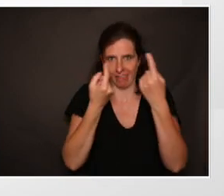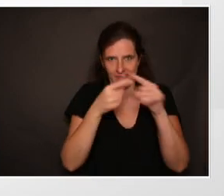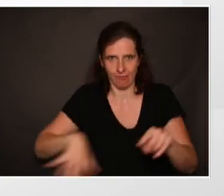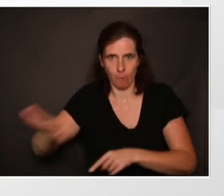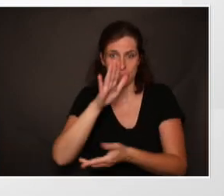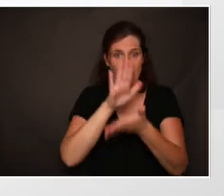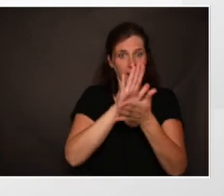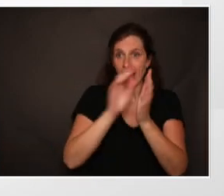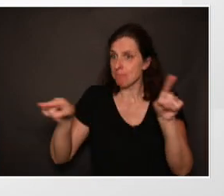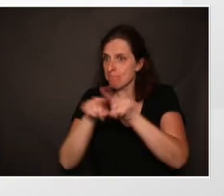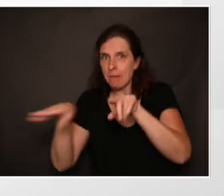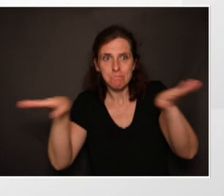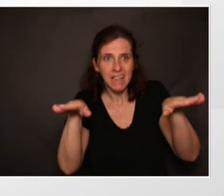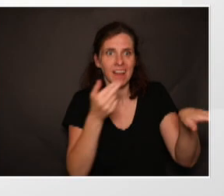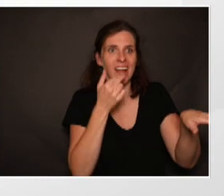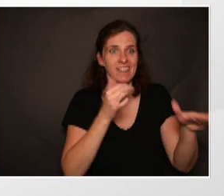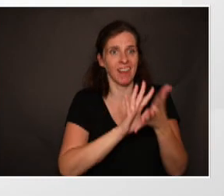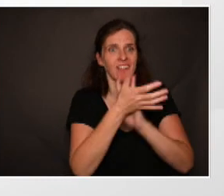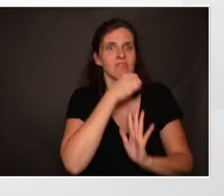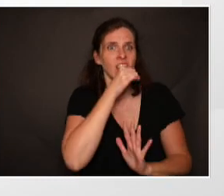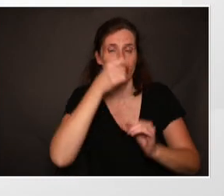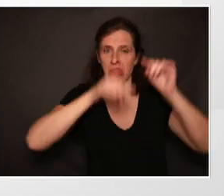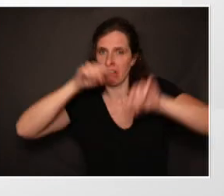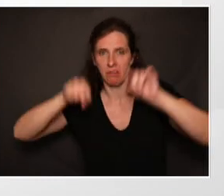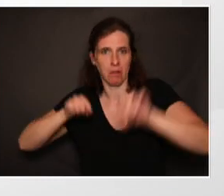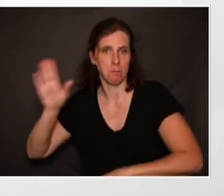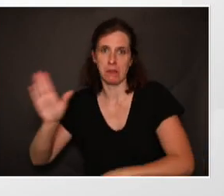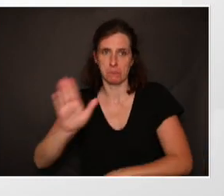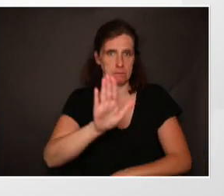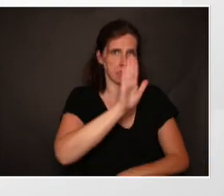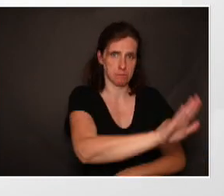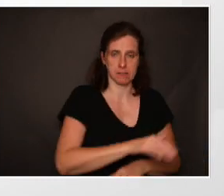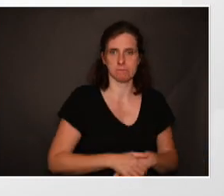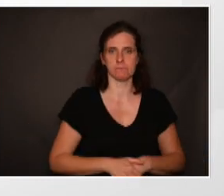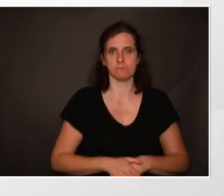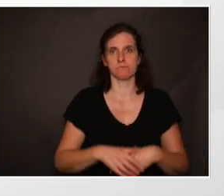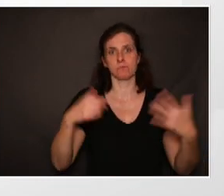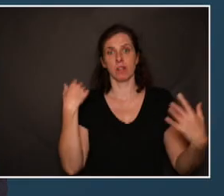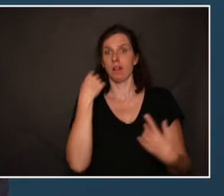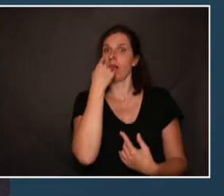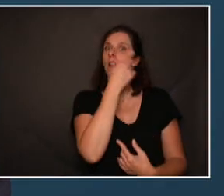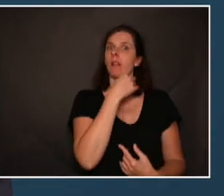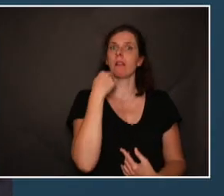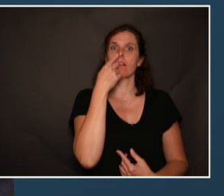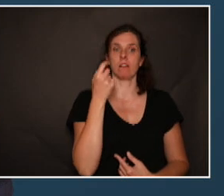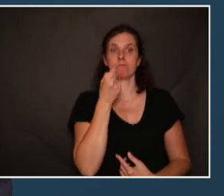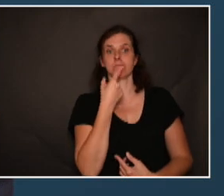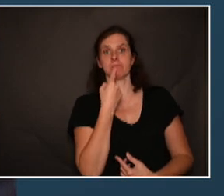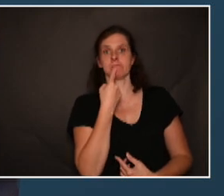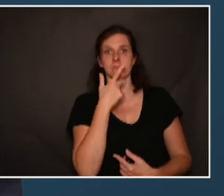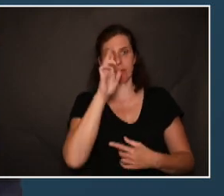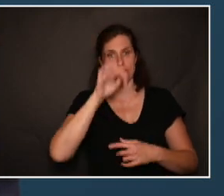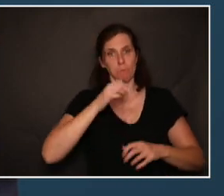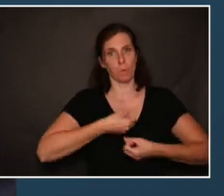les sujets ont une qualité de vieillissement qui est hétérogène. La sphère buccodentaire, elle permet de s